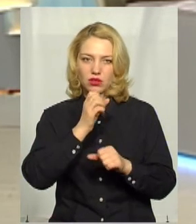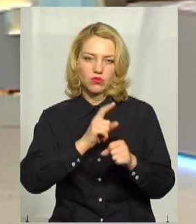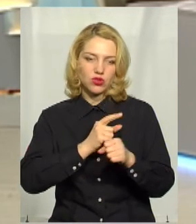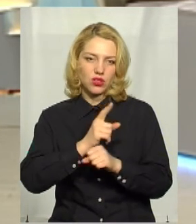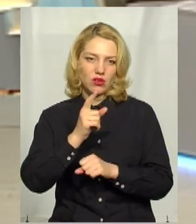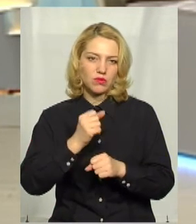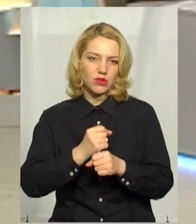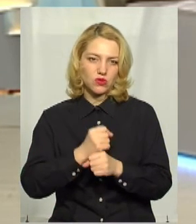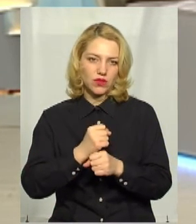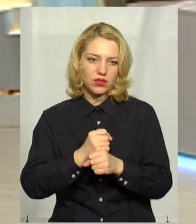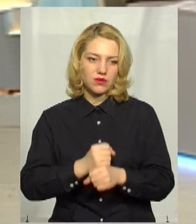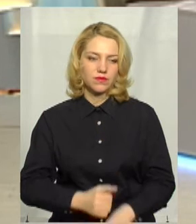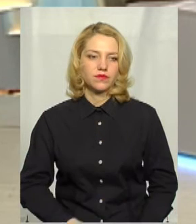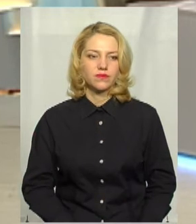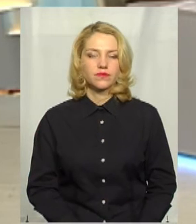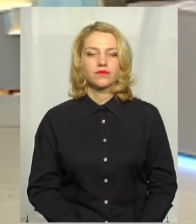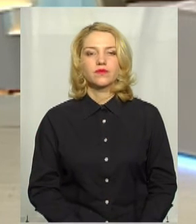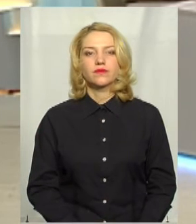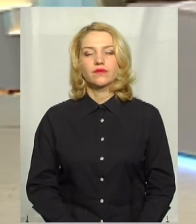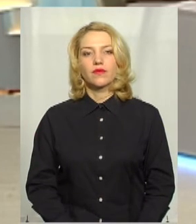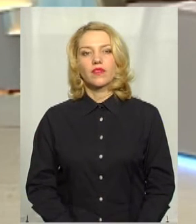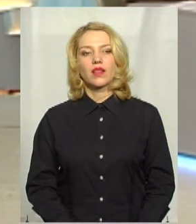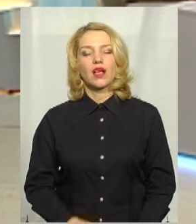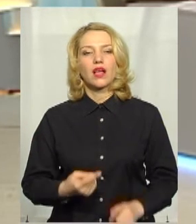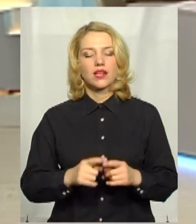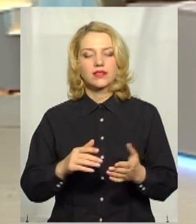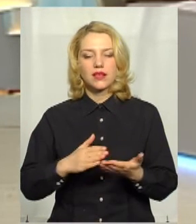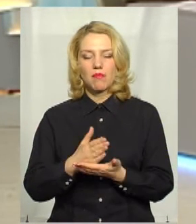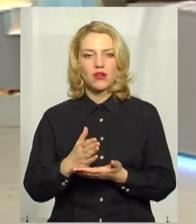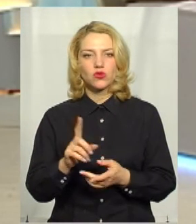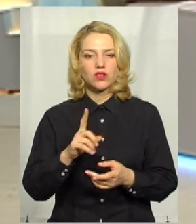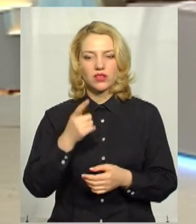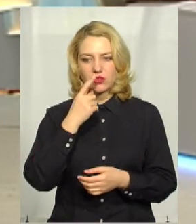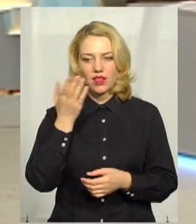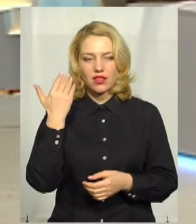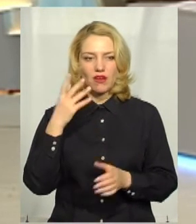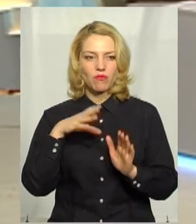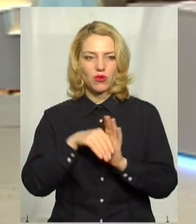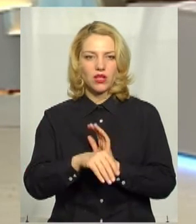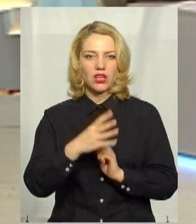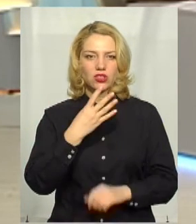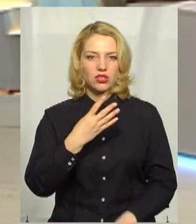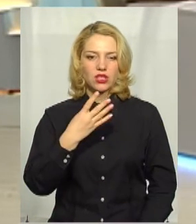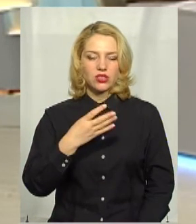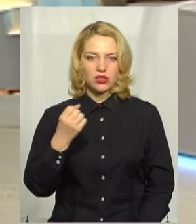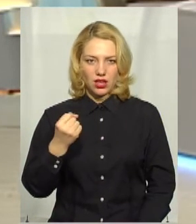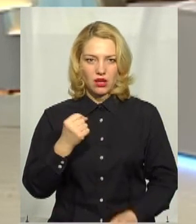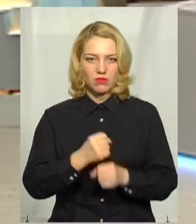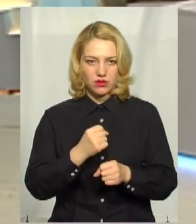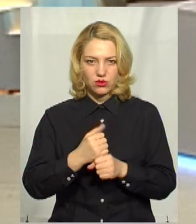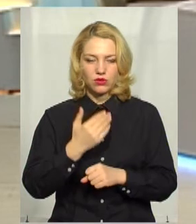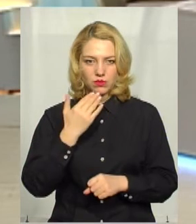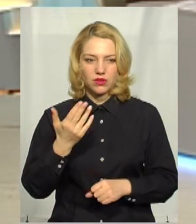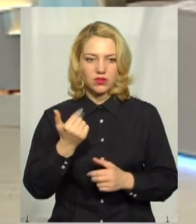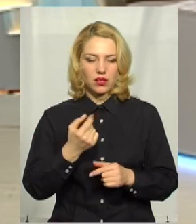виїзд робити. А ці маршрути, які нещодавно запровадили, 4, 4А, вони працюють? Вони